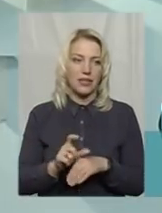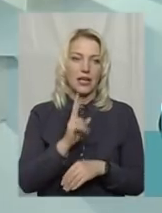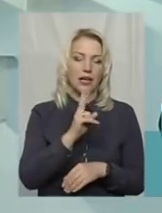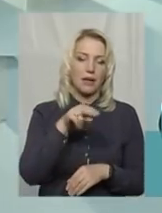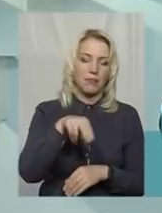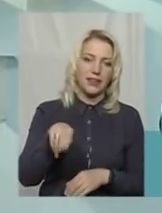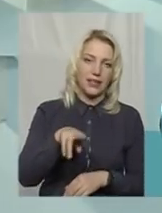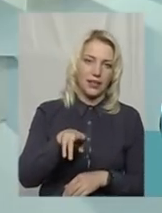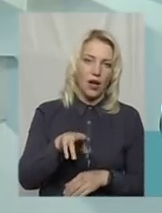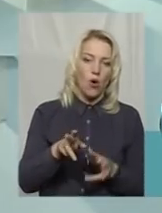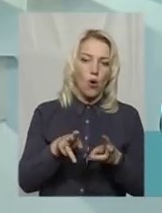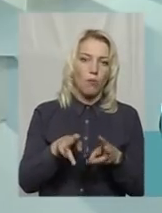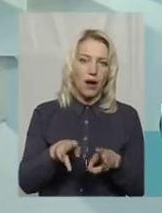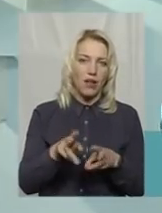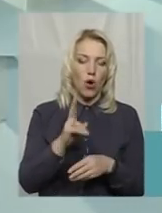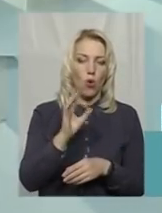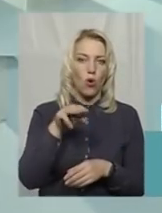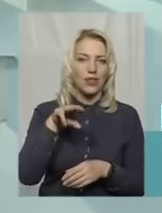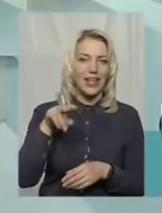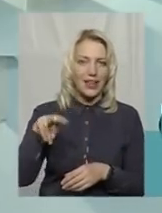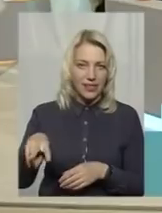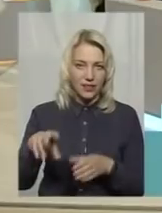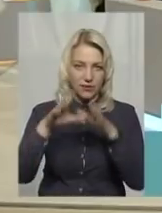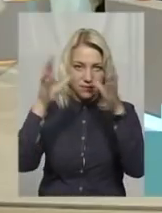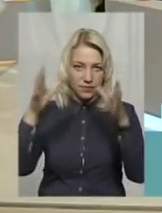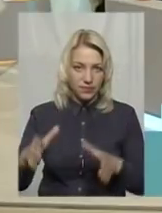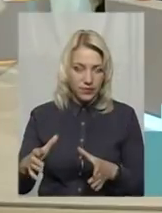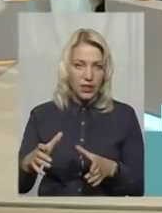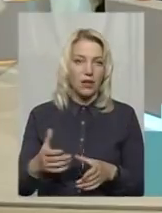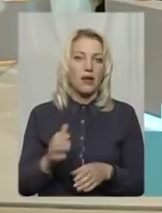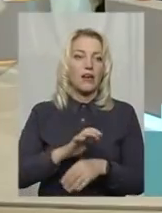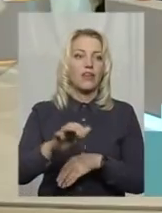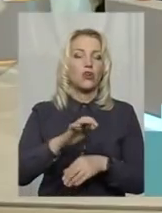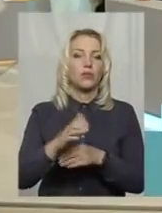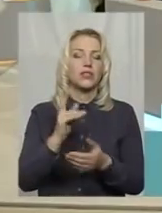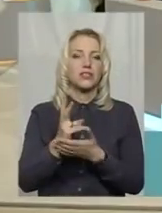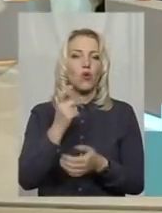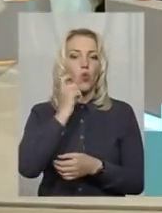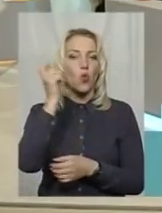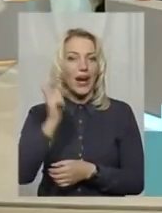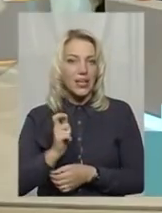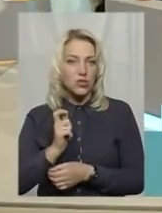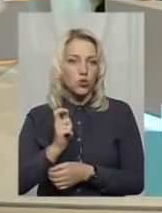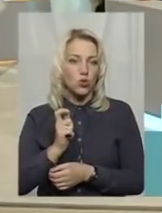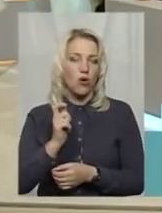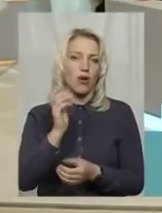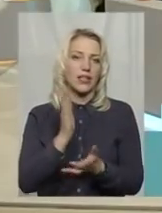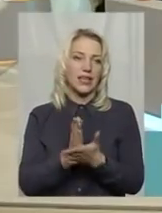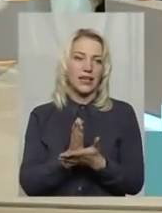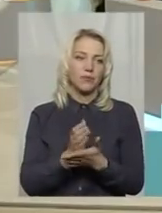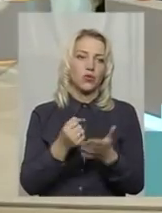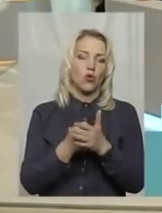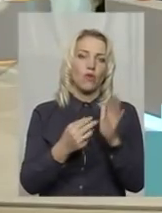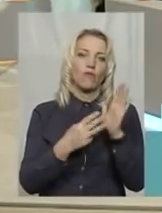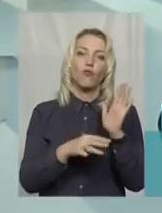опалювального котла, виробництва, скажімо так, українського, становить до